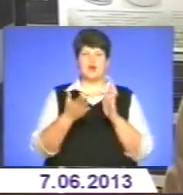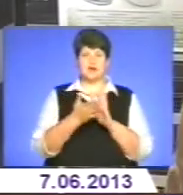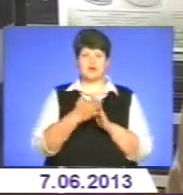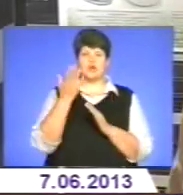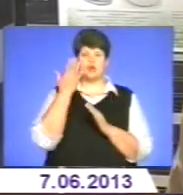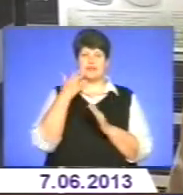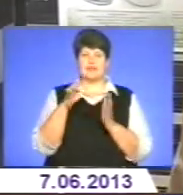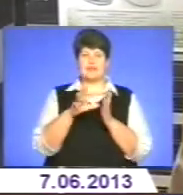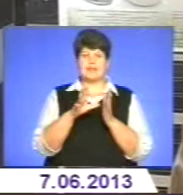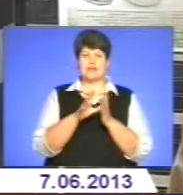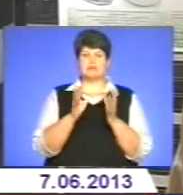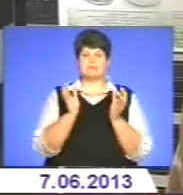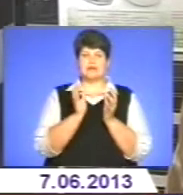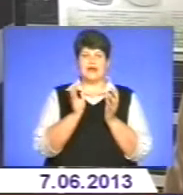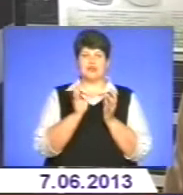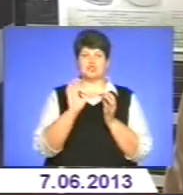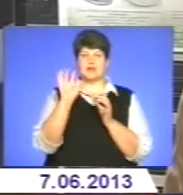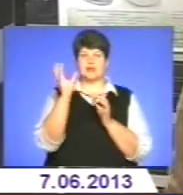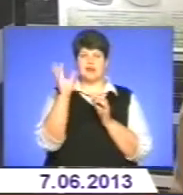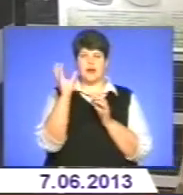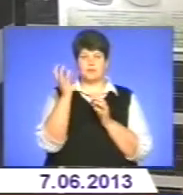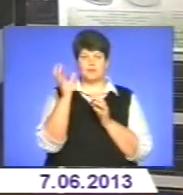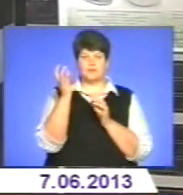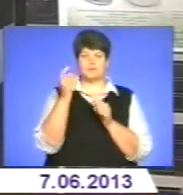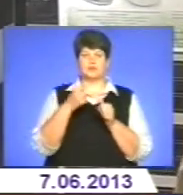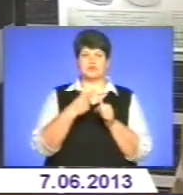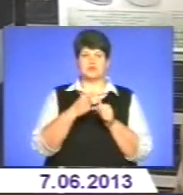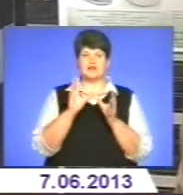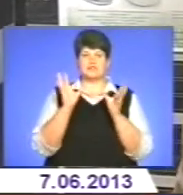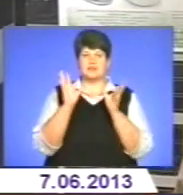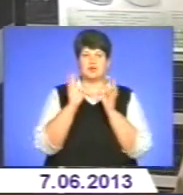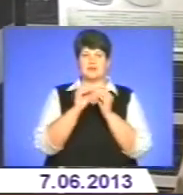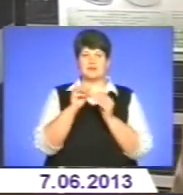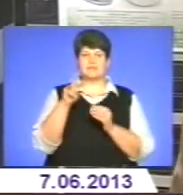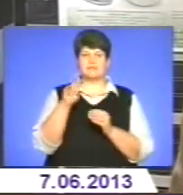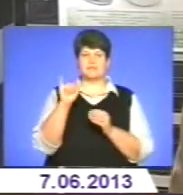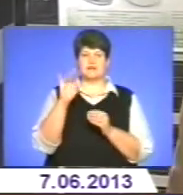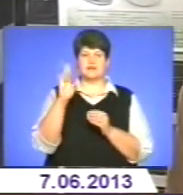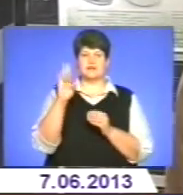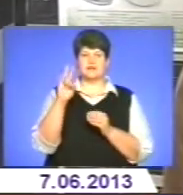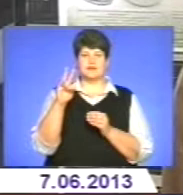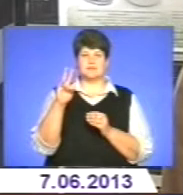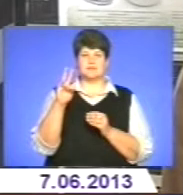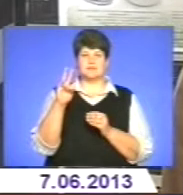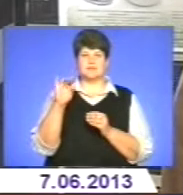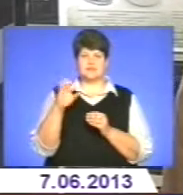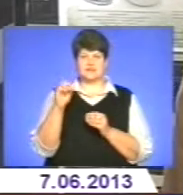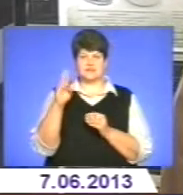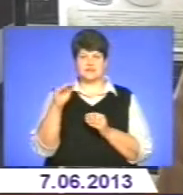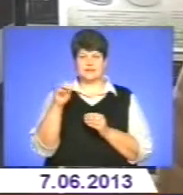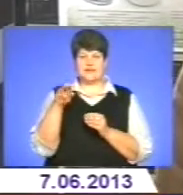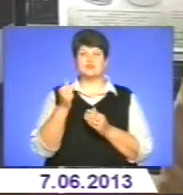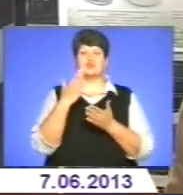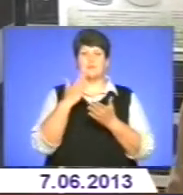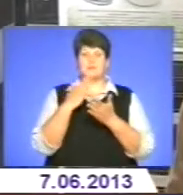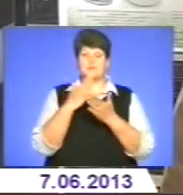енергозберігаюча лампочка, яку зараз називають компактна люмінсетна, що має в своєму